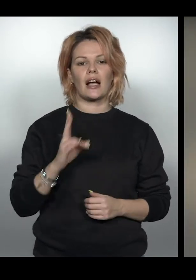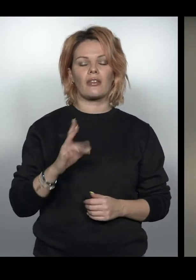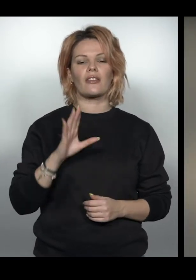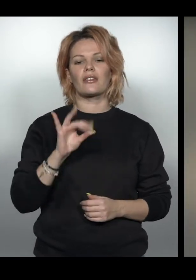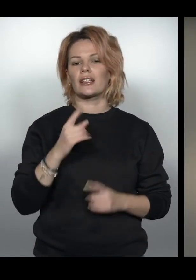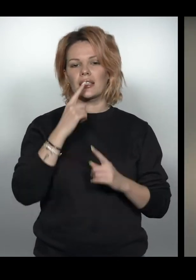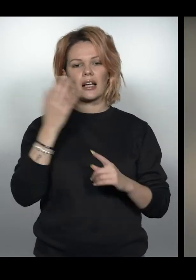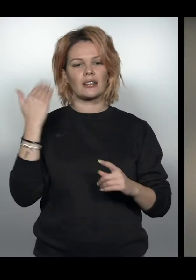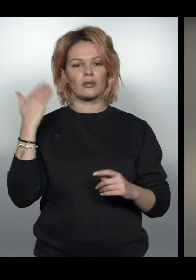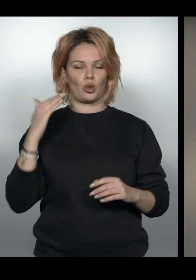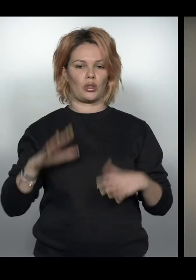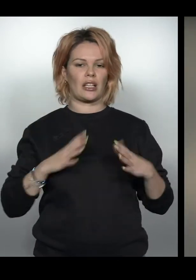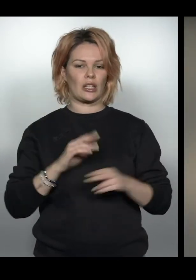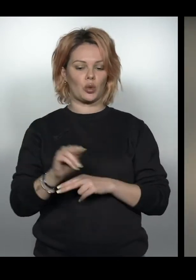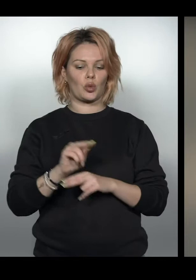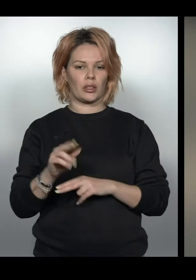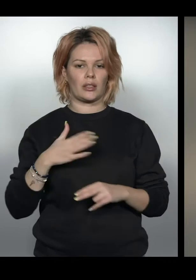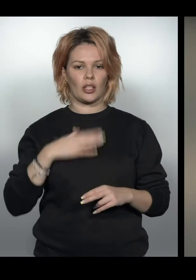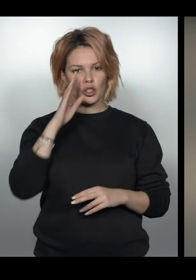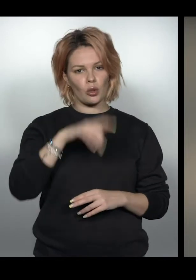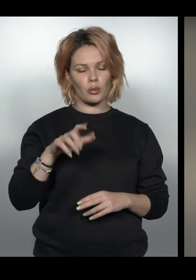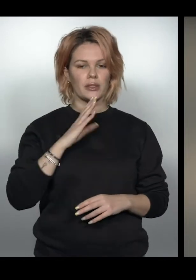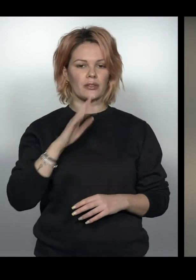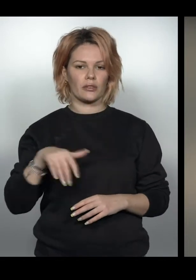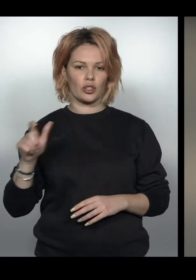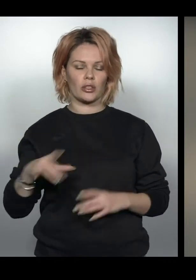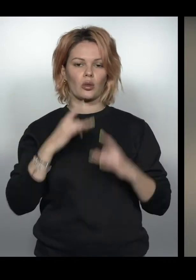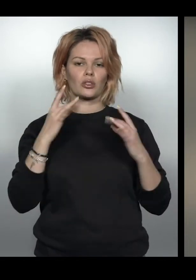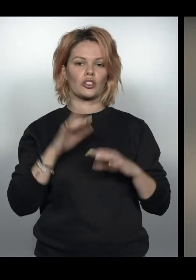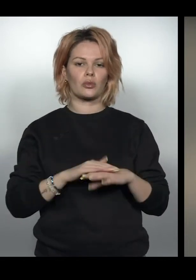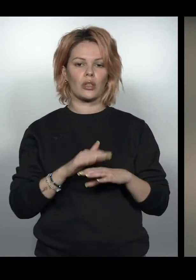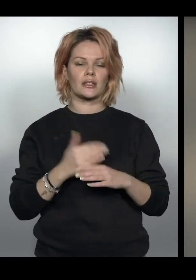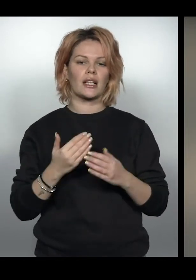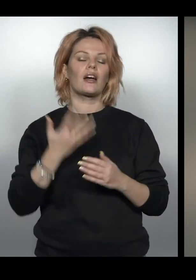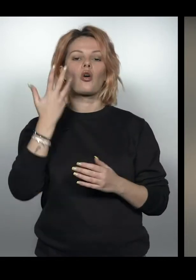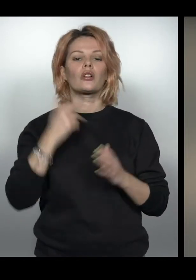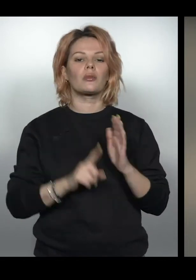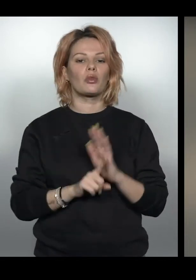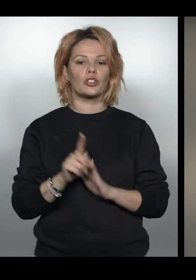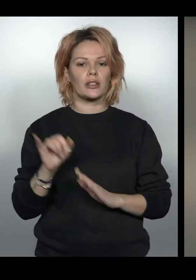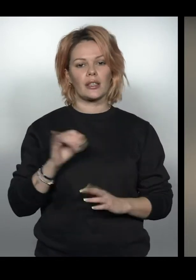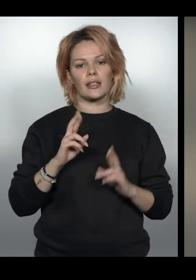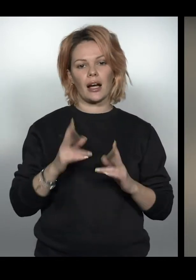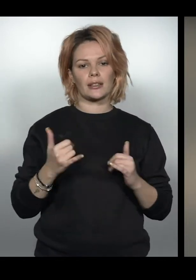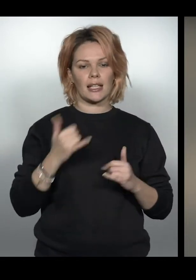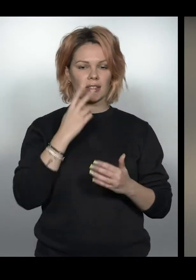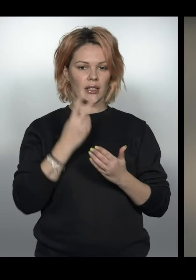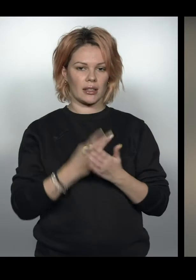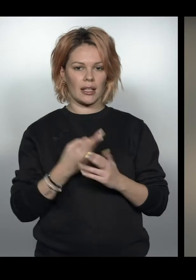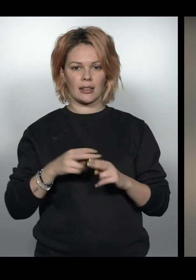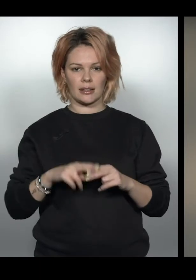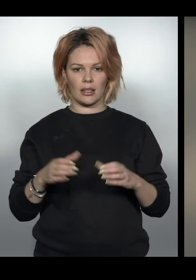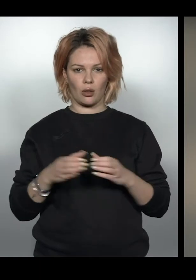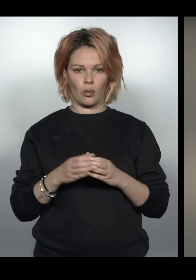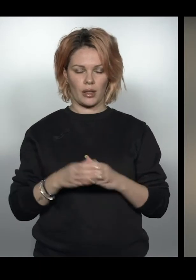Крістіани Золотановичу, ви не так давно тренуєте наших хлопців і дівчат. Розкажіть, будь ласка, відколи почали і як зараз